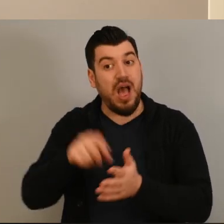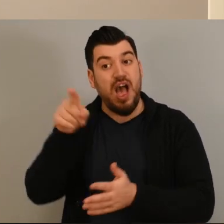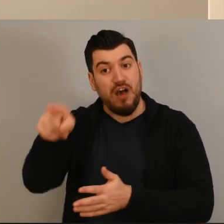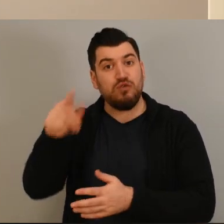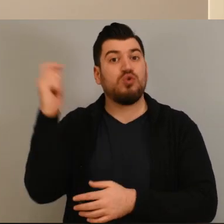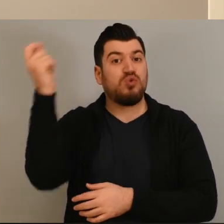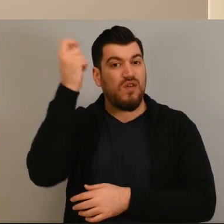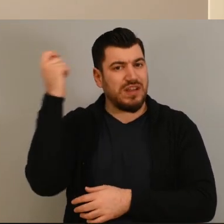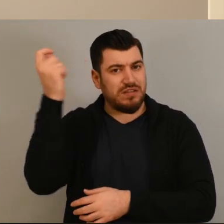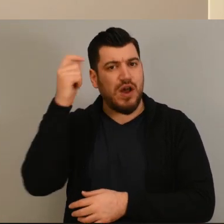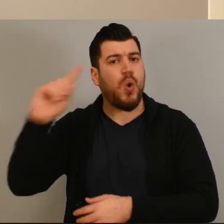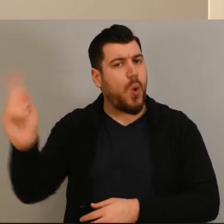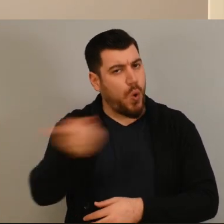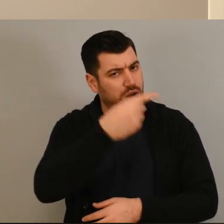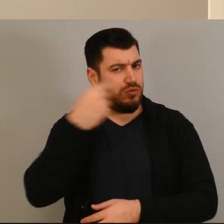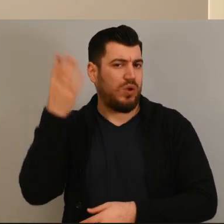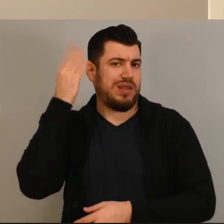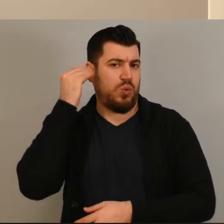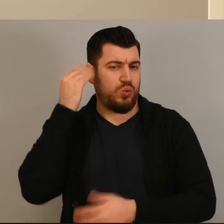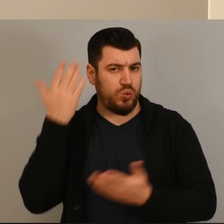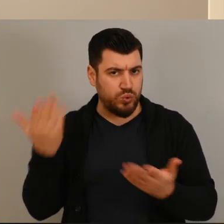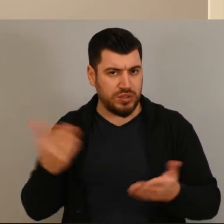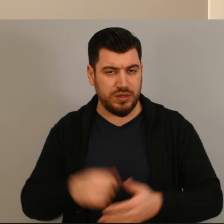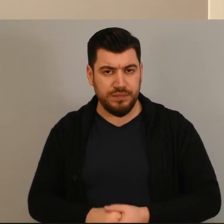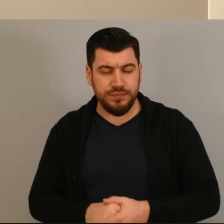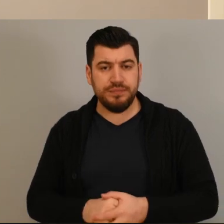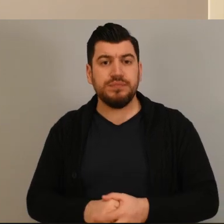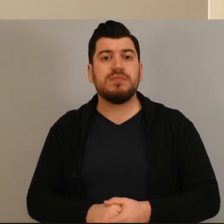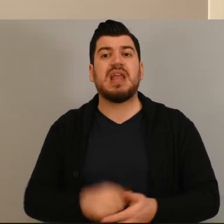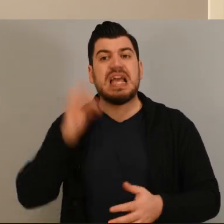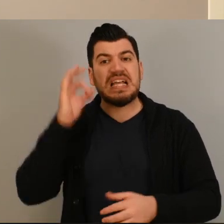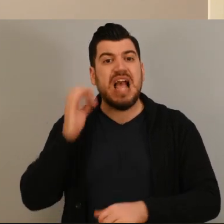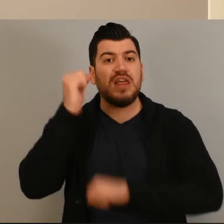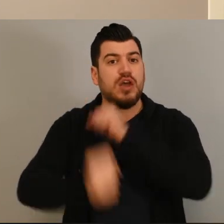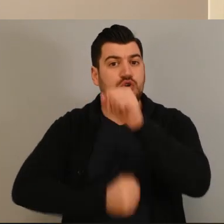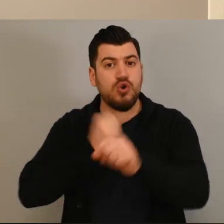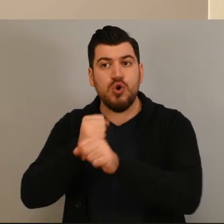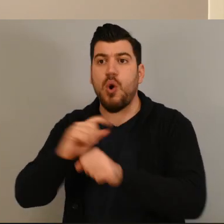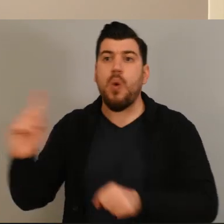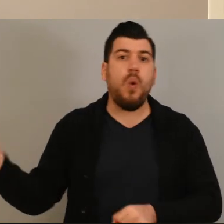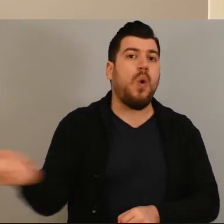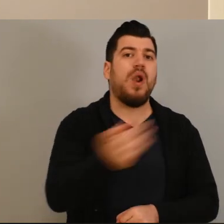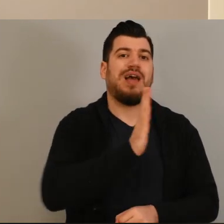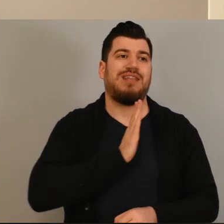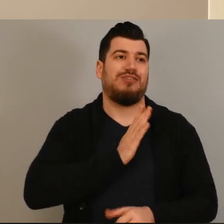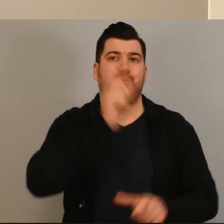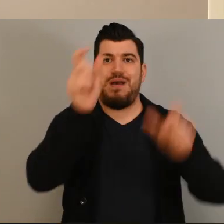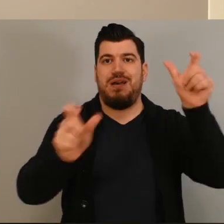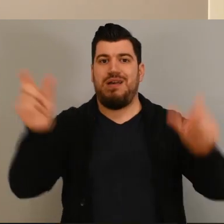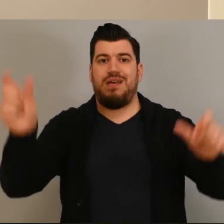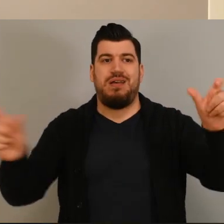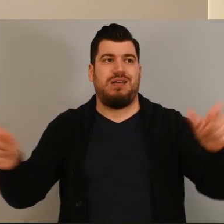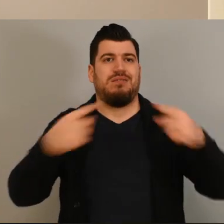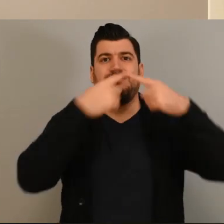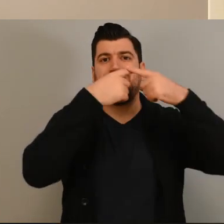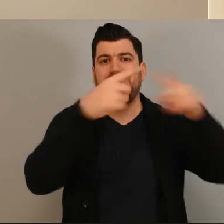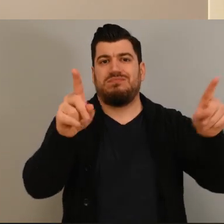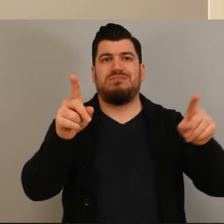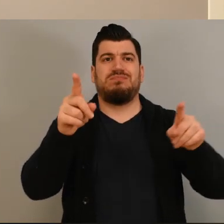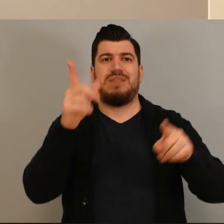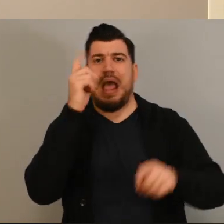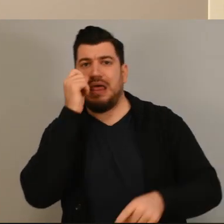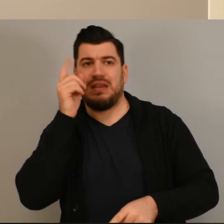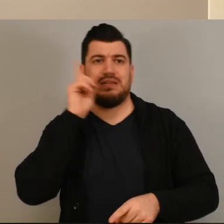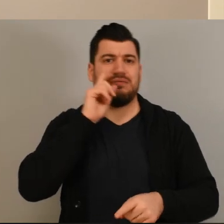το φεστιβάλ που το έχετε όλοι ακούσει. Κάθε χρόνο απευθύνεται σε όλα τα άτομα ανεξαρτήτως